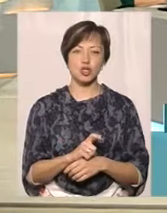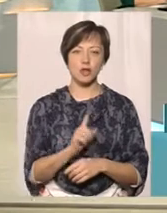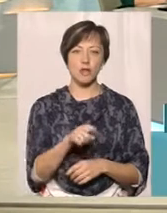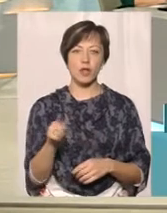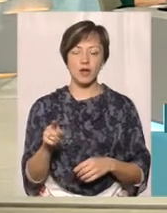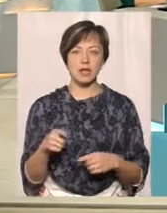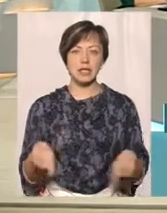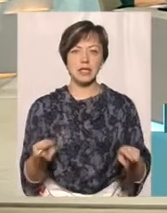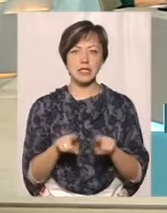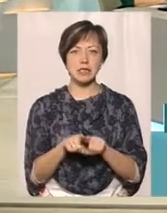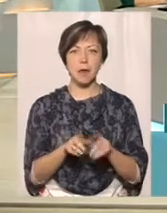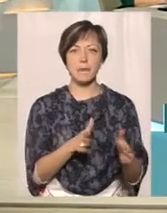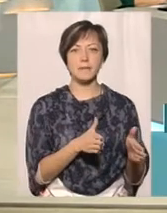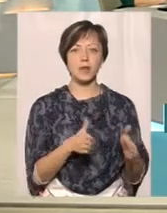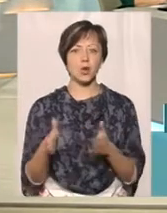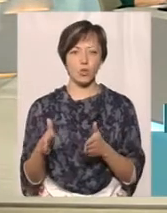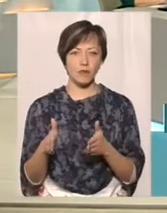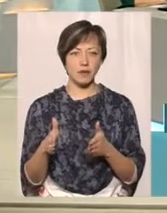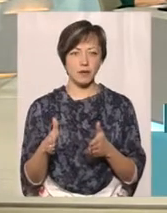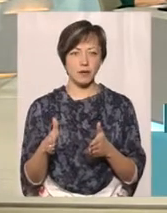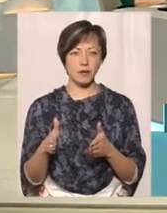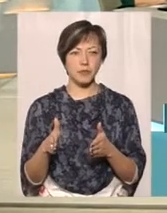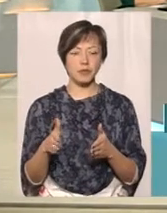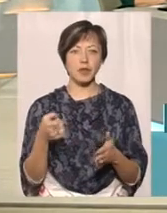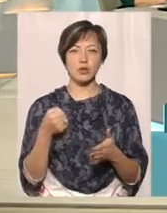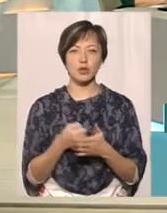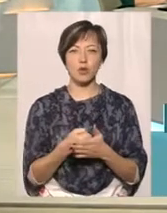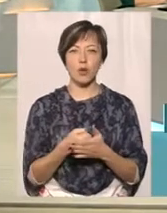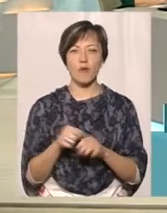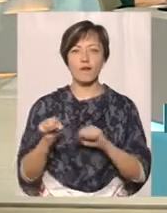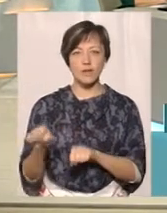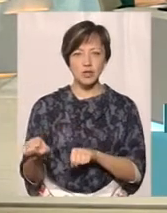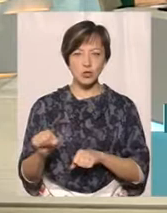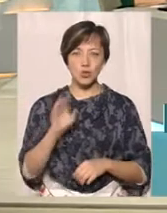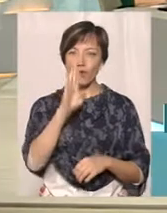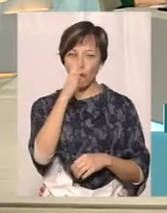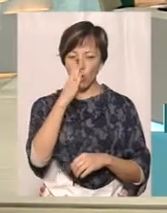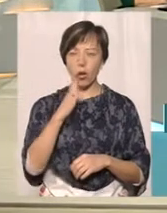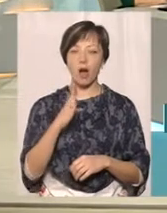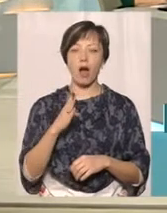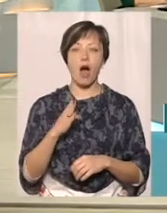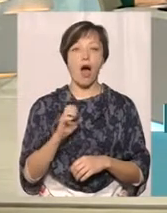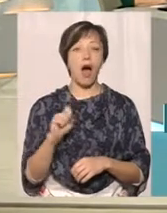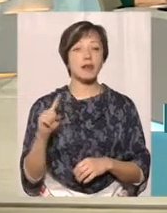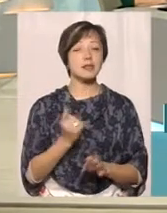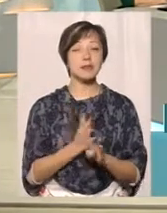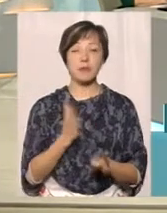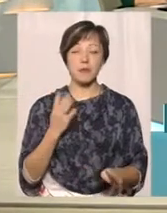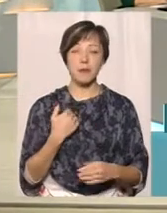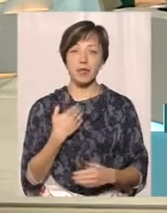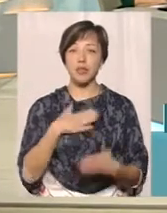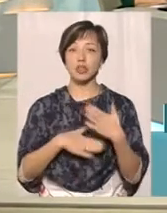настільки підготовлені до вісічу ворога. Але насамперед мене